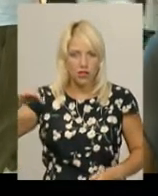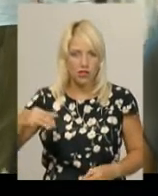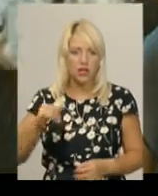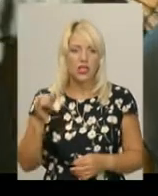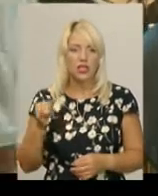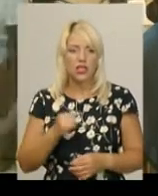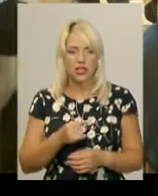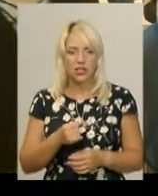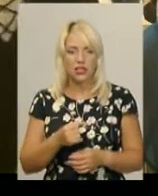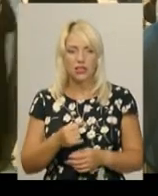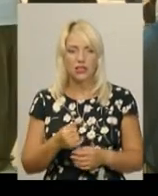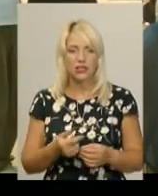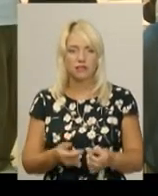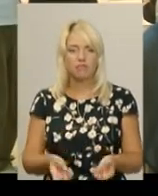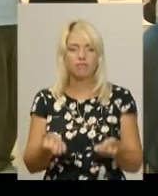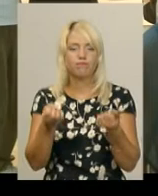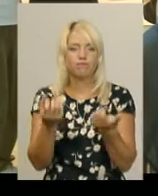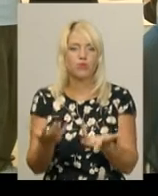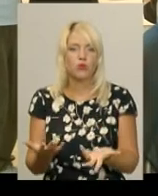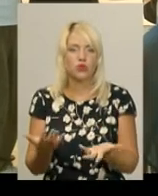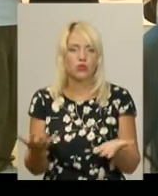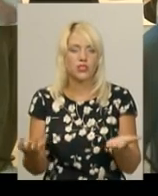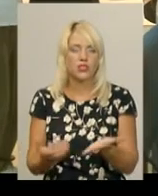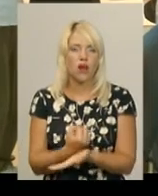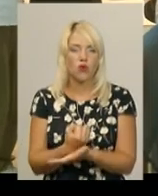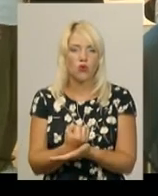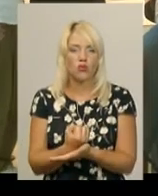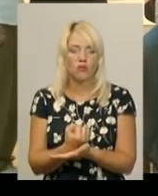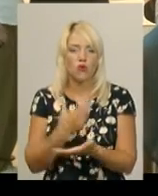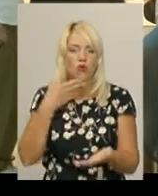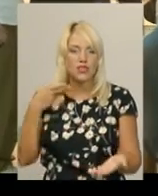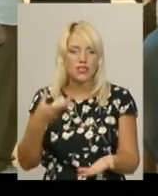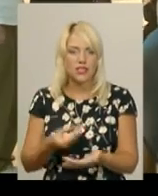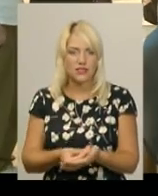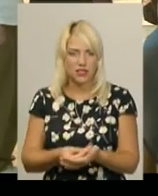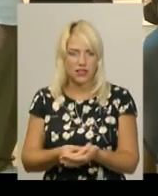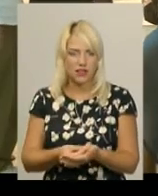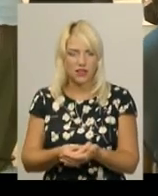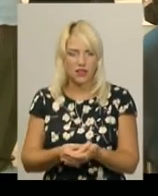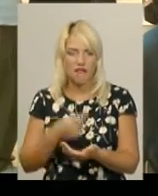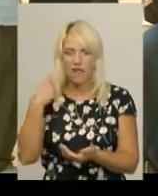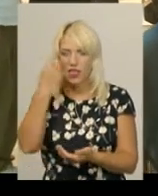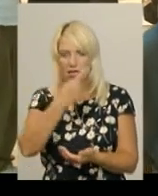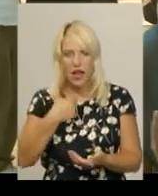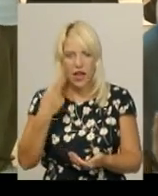просто знаходимо свій власний сенс для